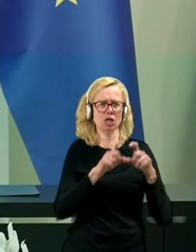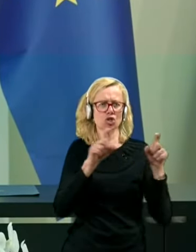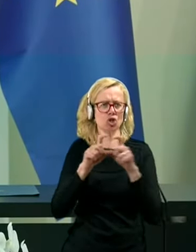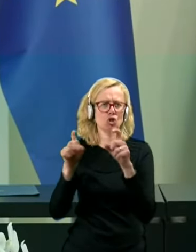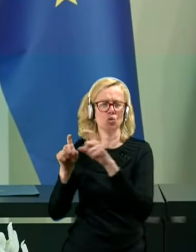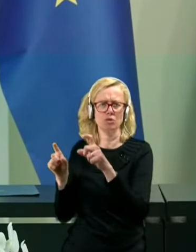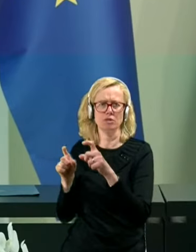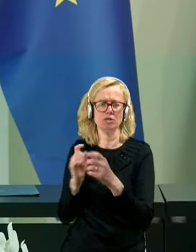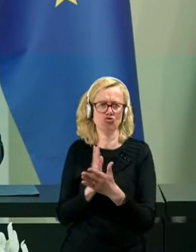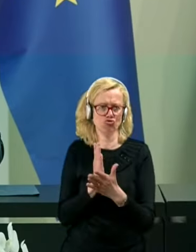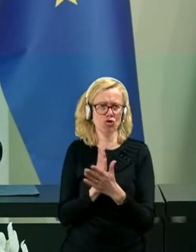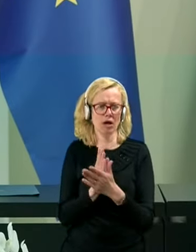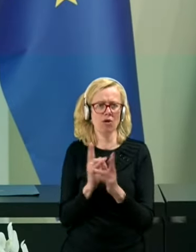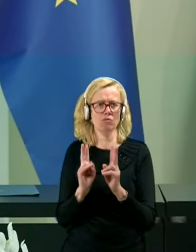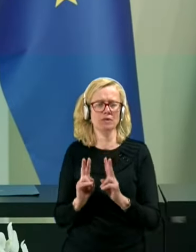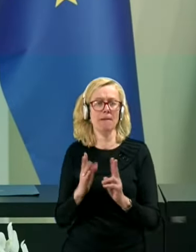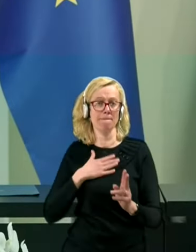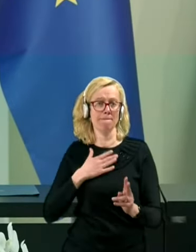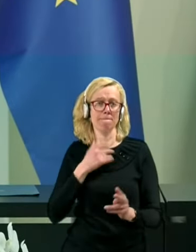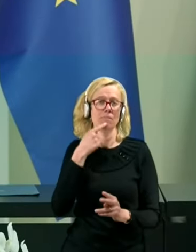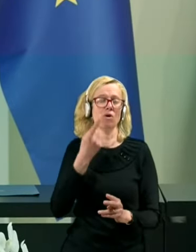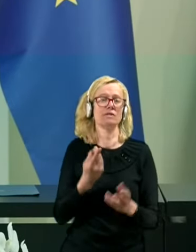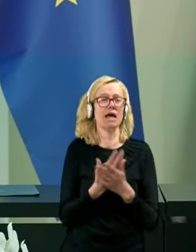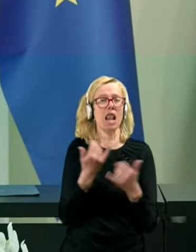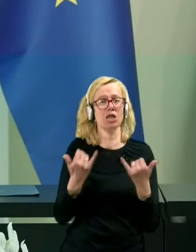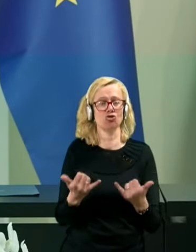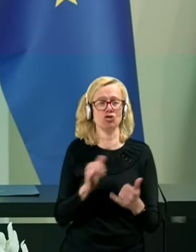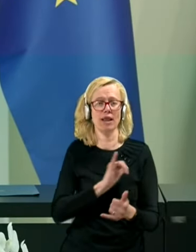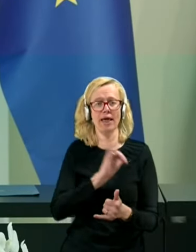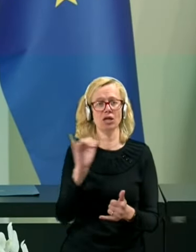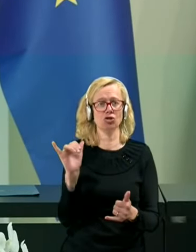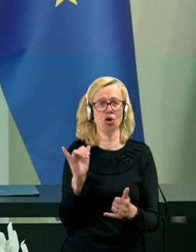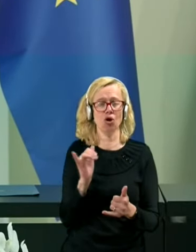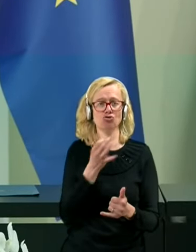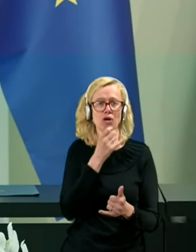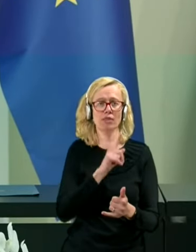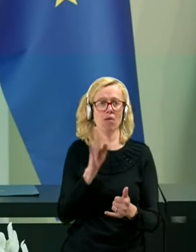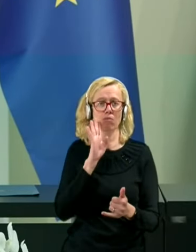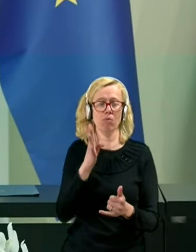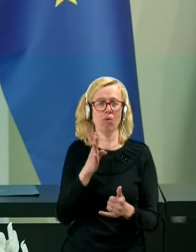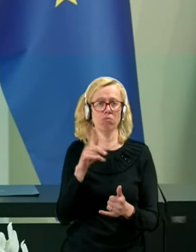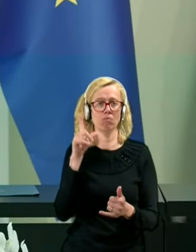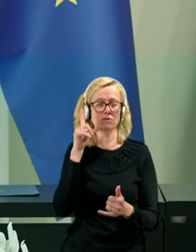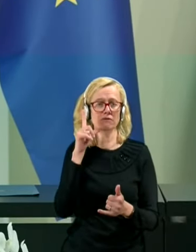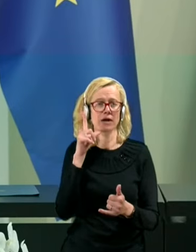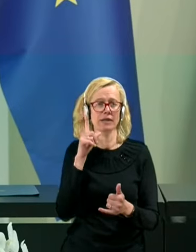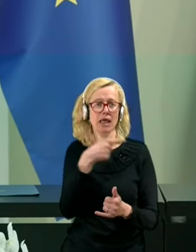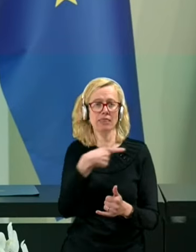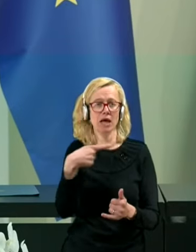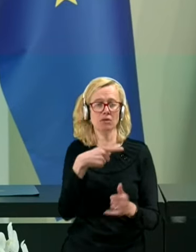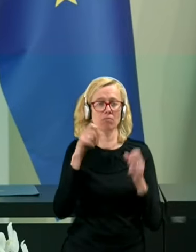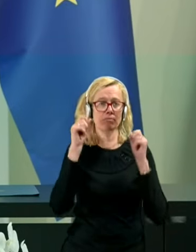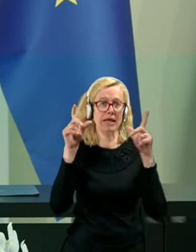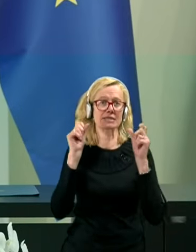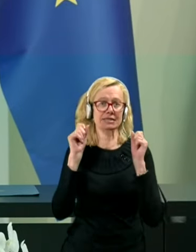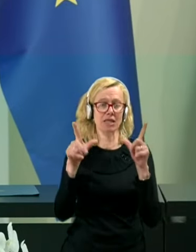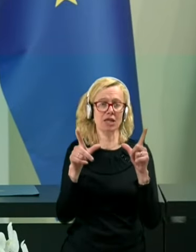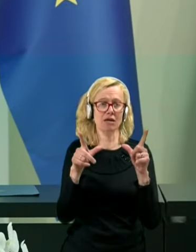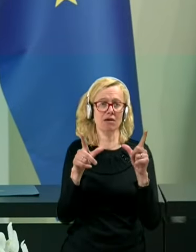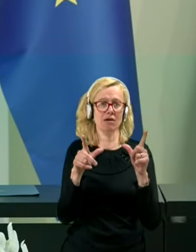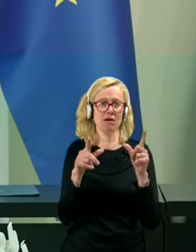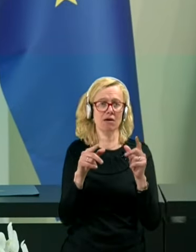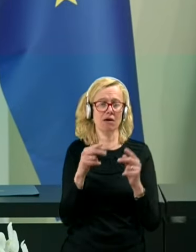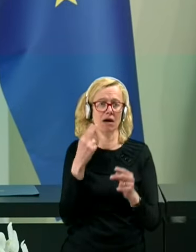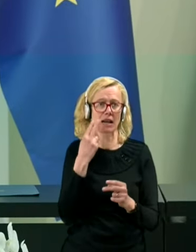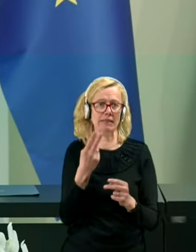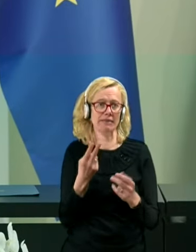Zdaj, moja napoved za letošnje leto, če ne bo bistvenih negativnih presenečenj glede na to, kar zdaj vemo,